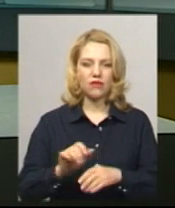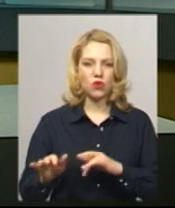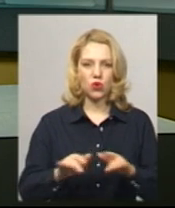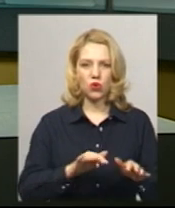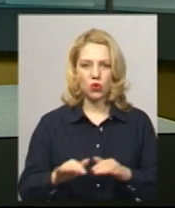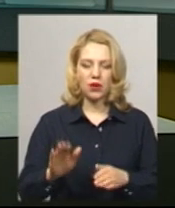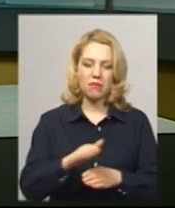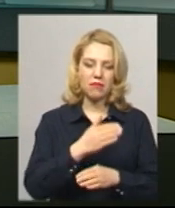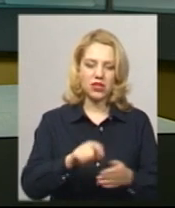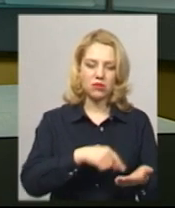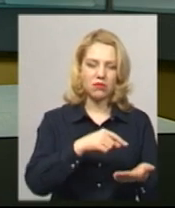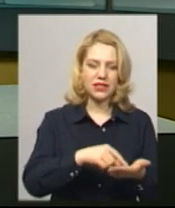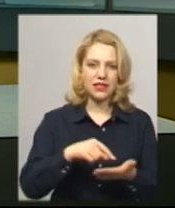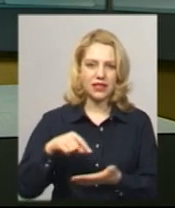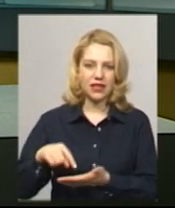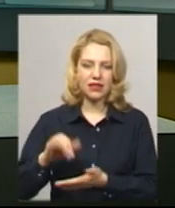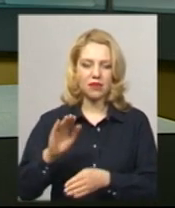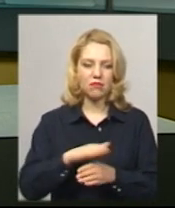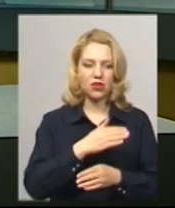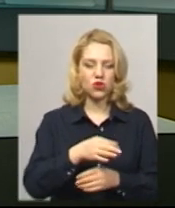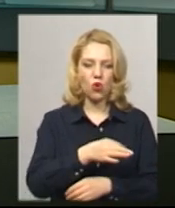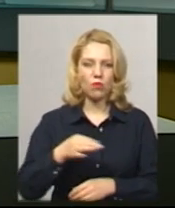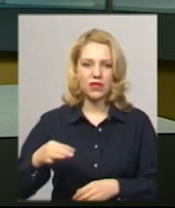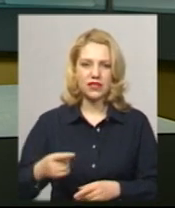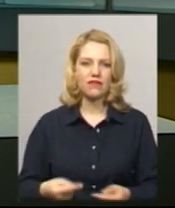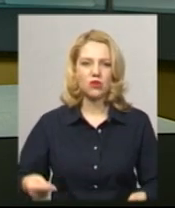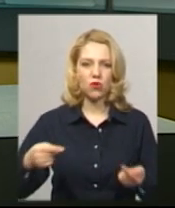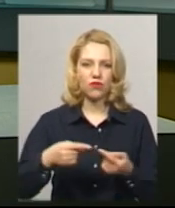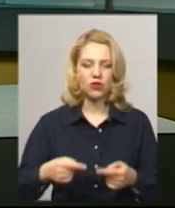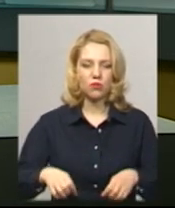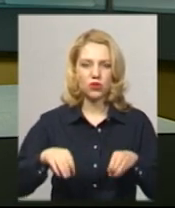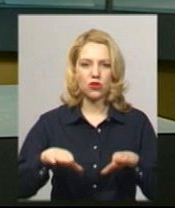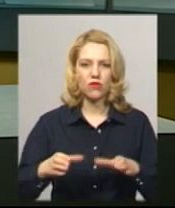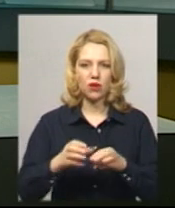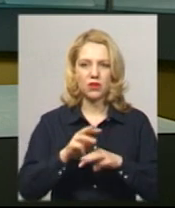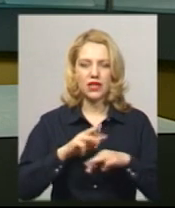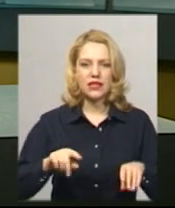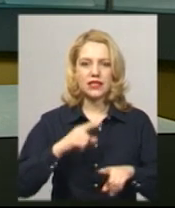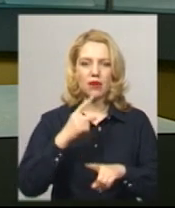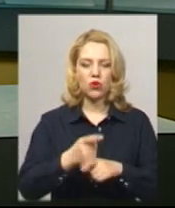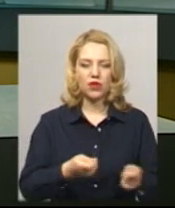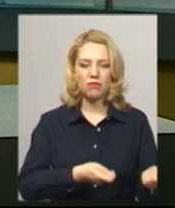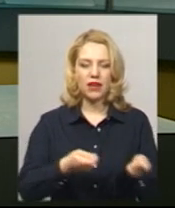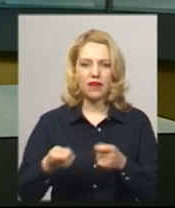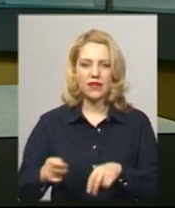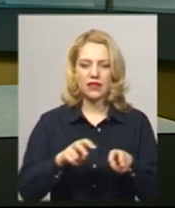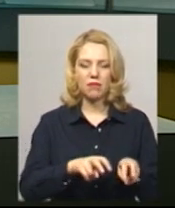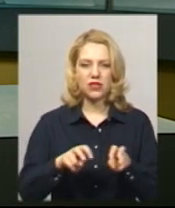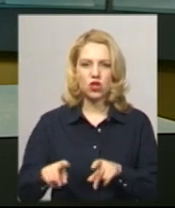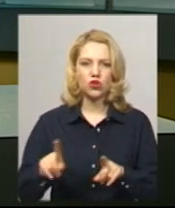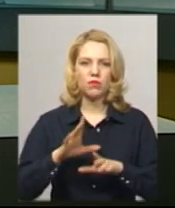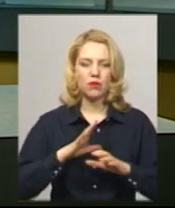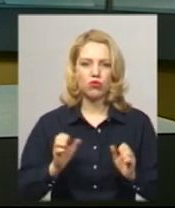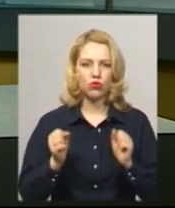міжміський транспорт. Відповідно до постанови Кабінету міністрів України, заборонено перевезення пасажирів, аби не було скупчення людей у